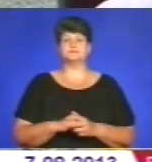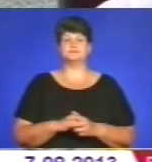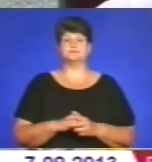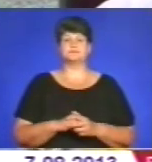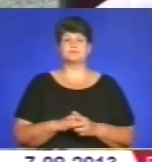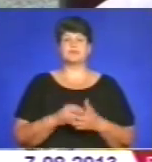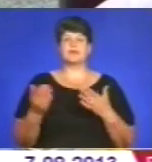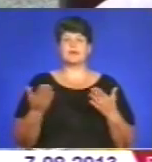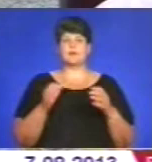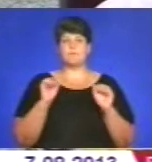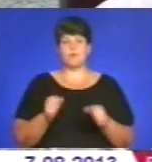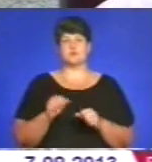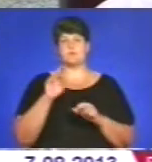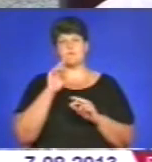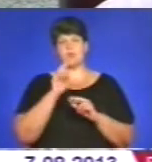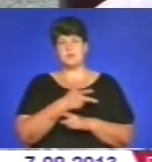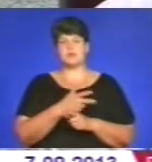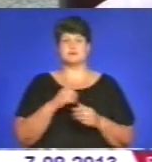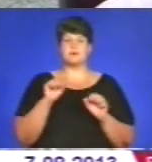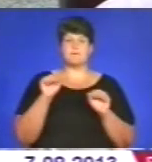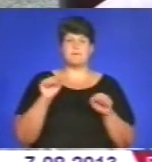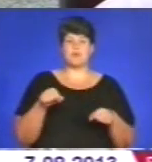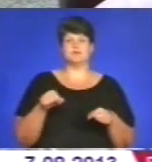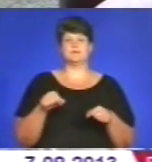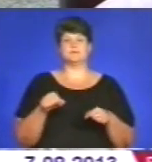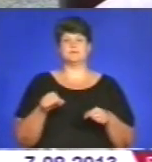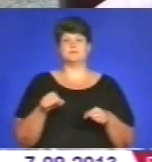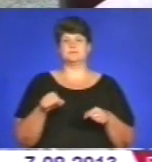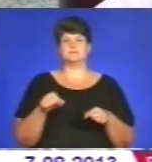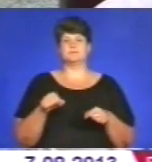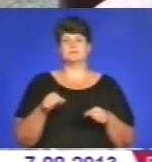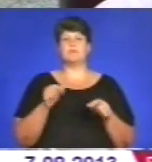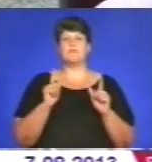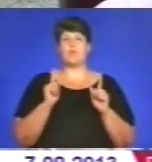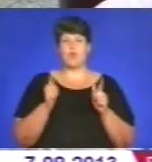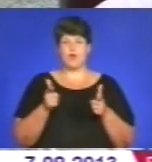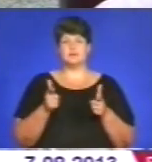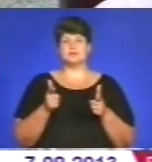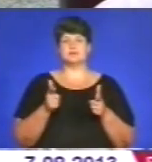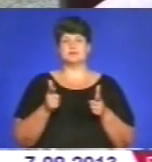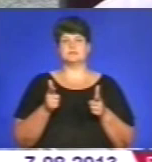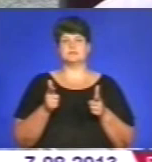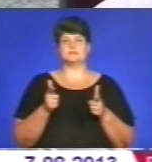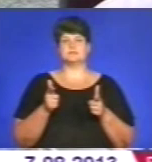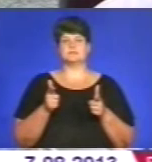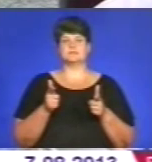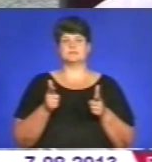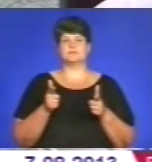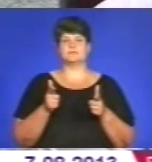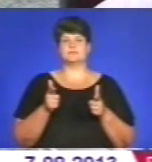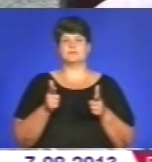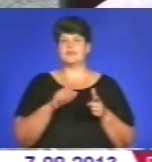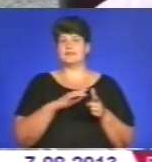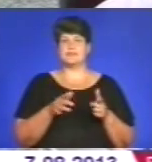який може помилитися, який може погодитись і не